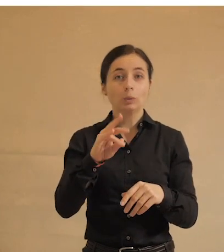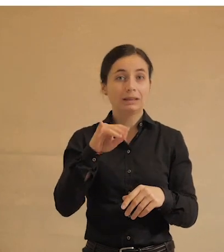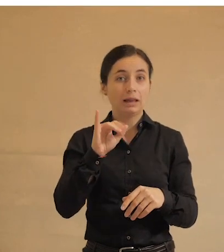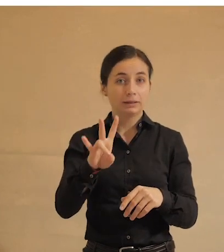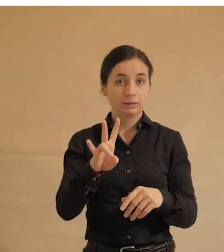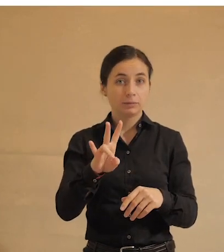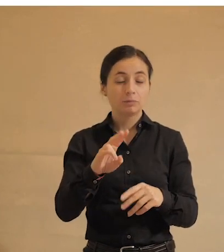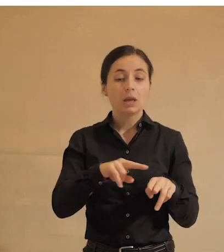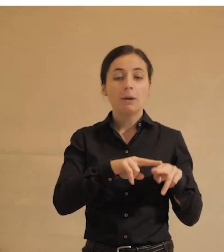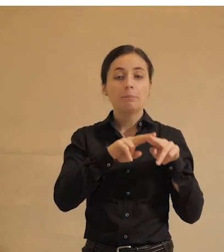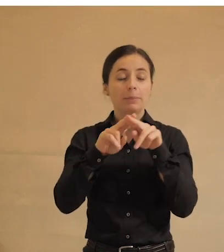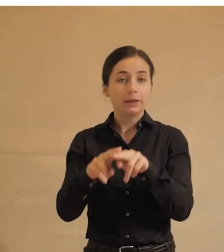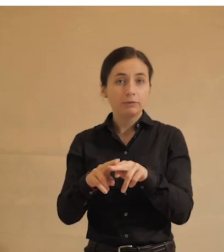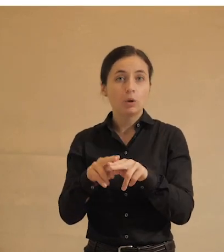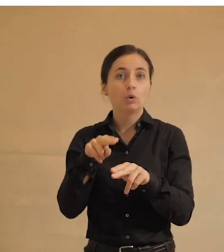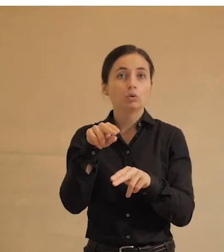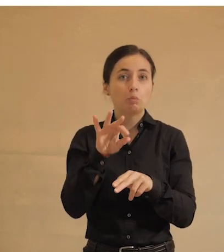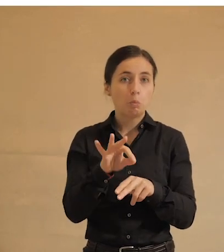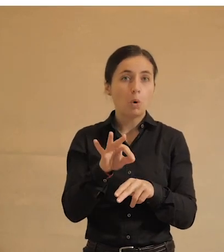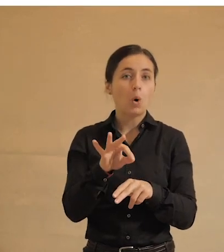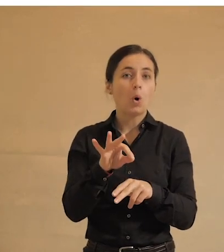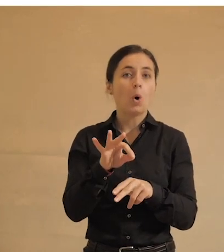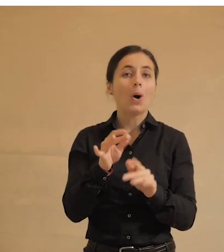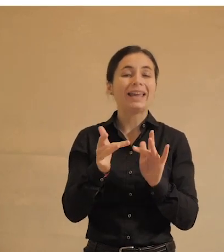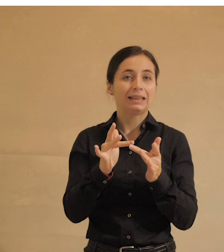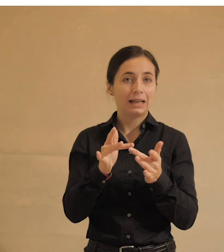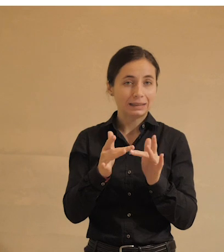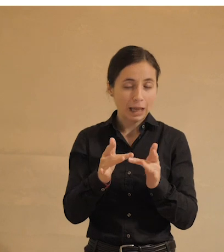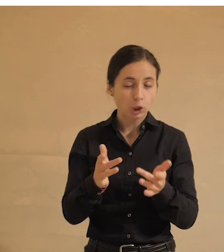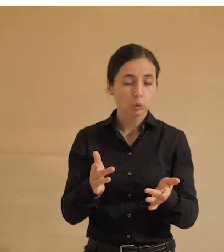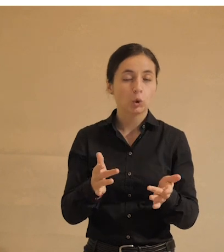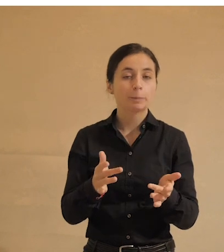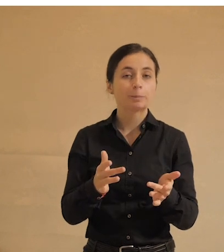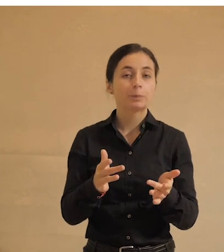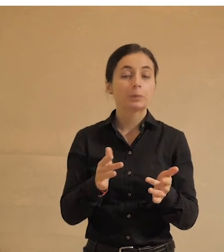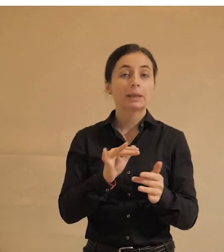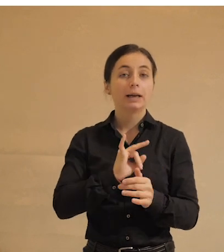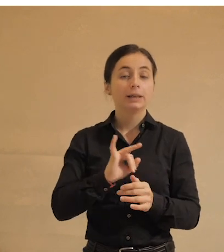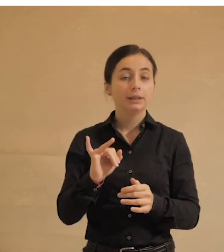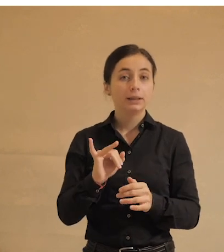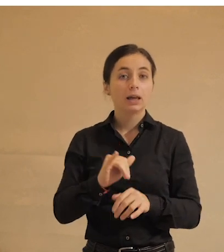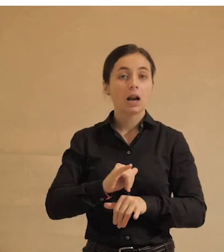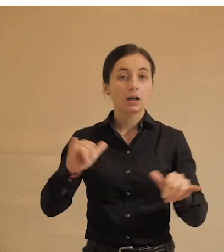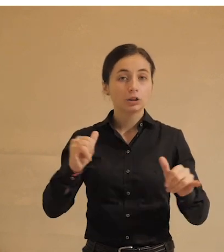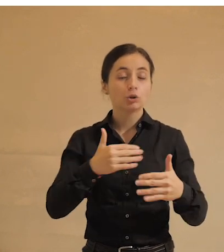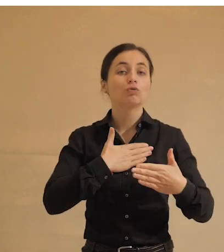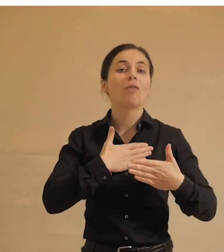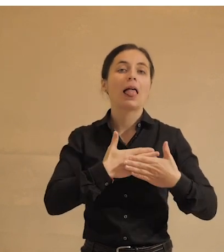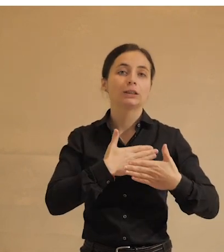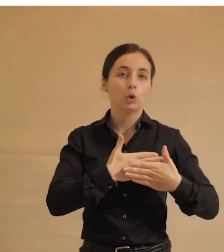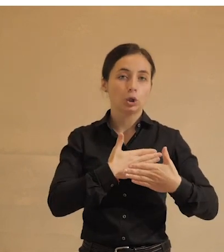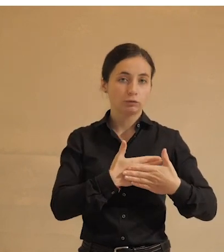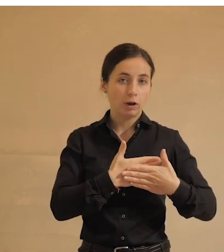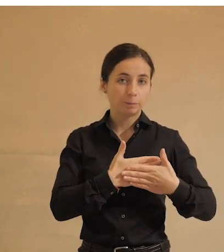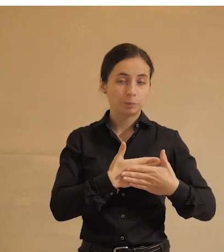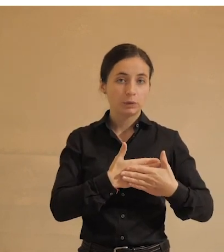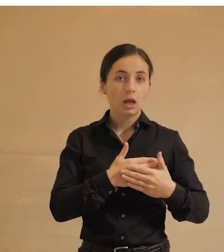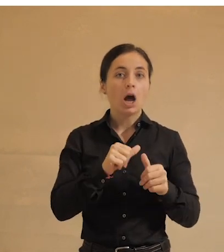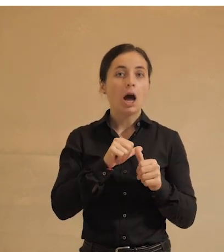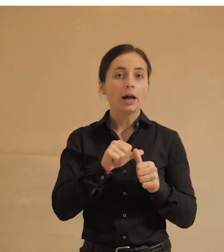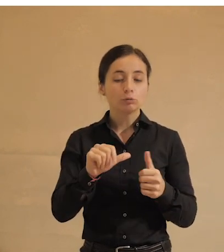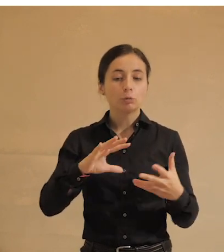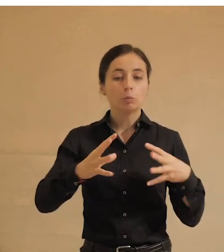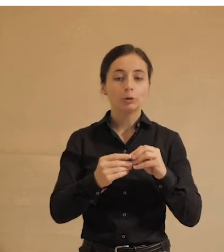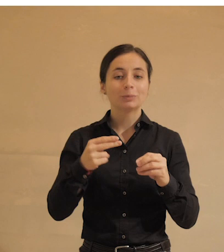активностей, перевод денег по интернету, и растет волонтерство. В особенности по